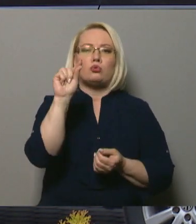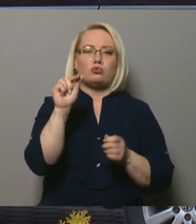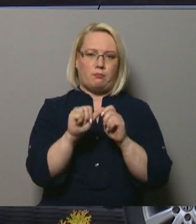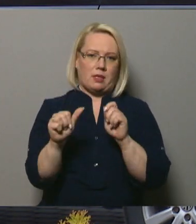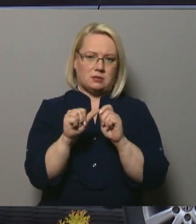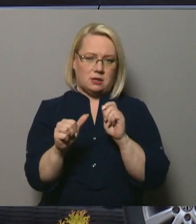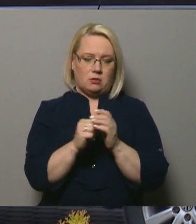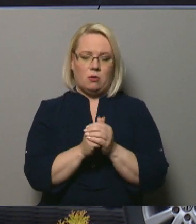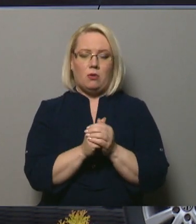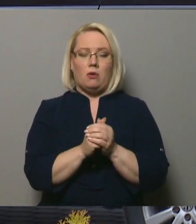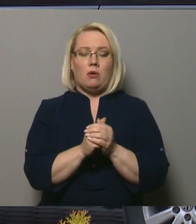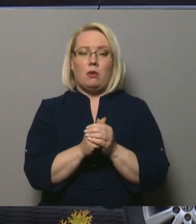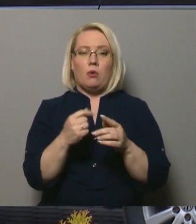citu.